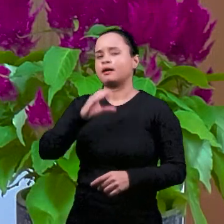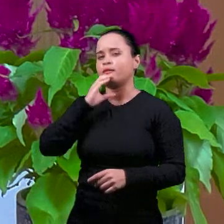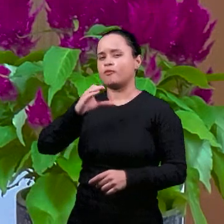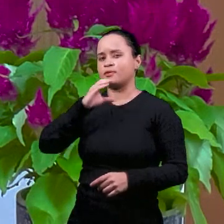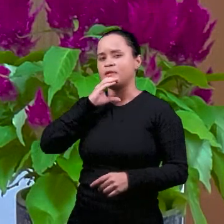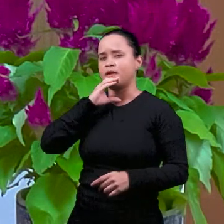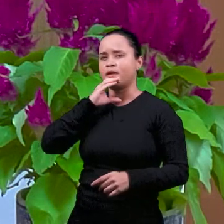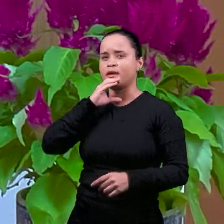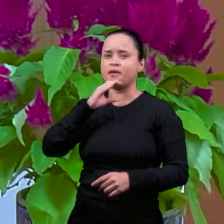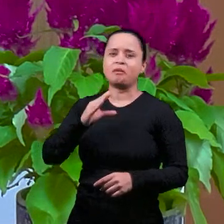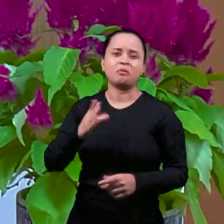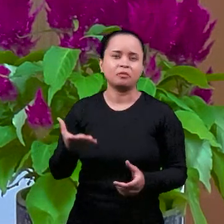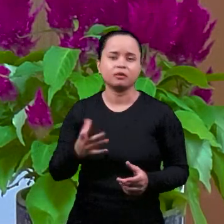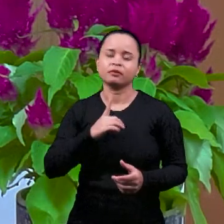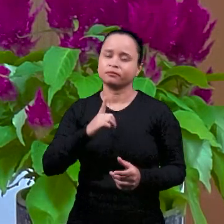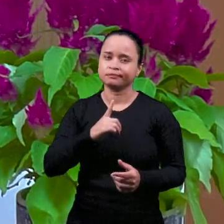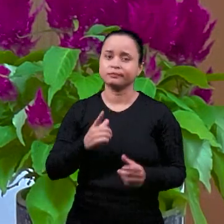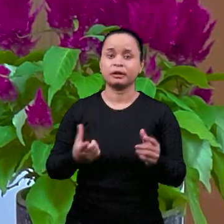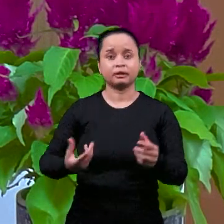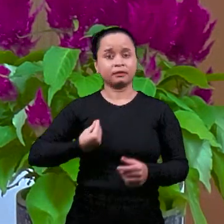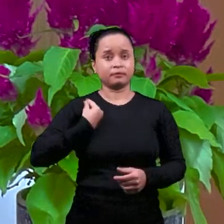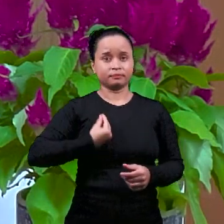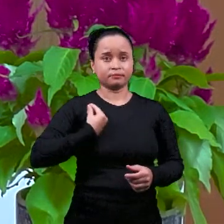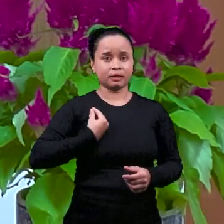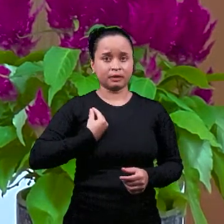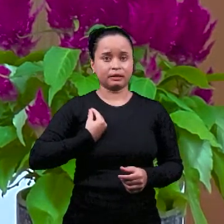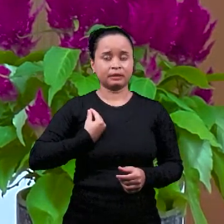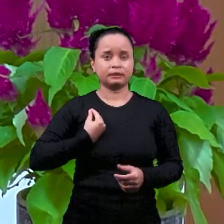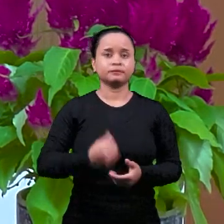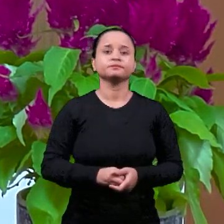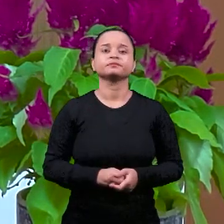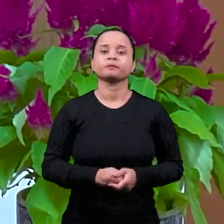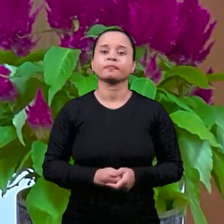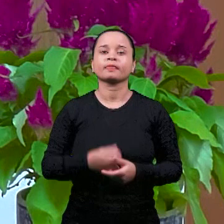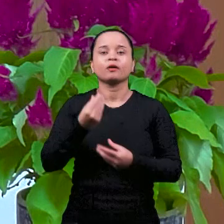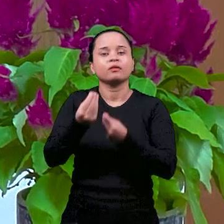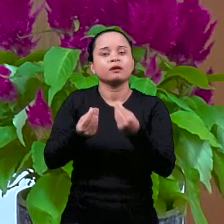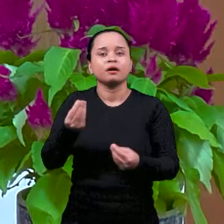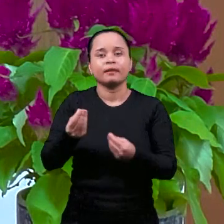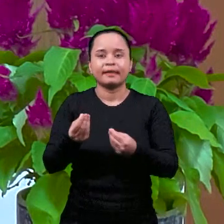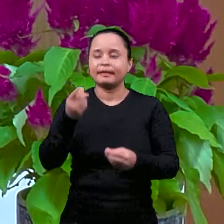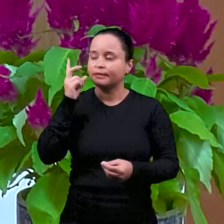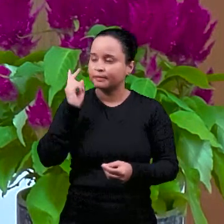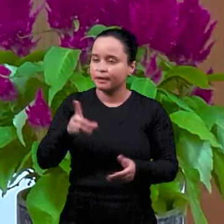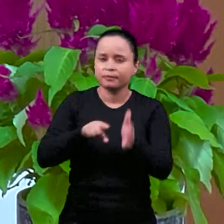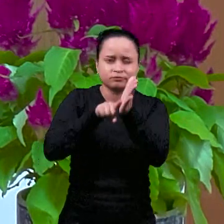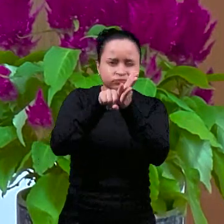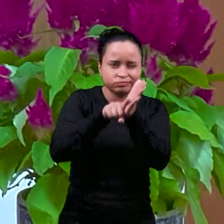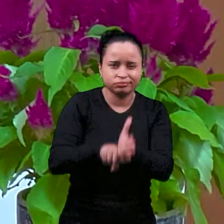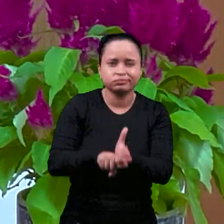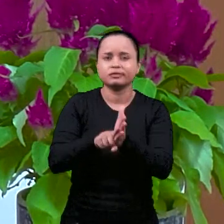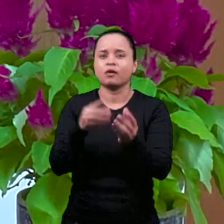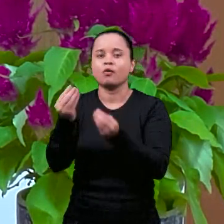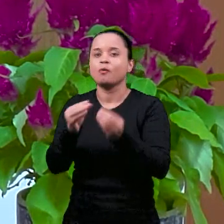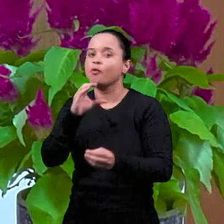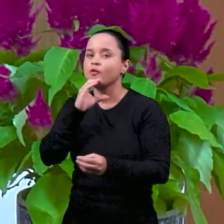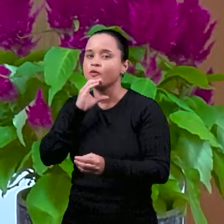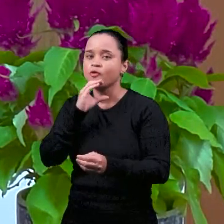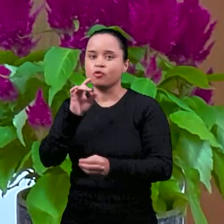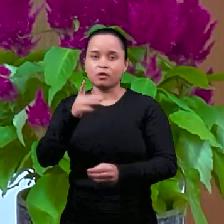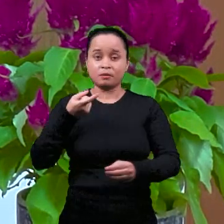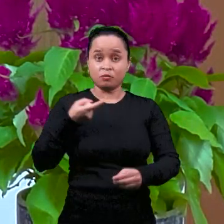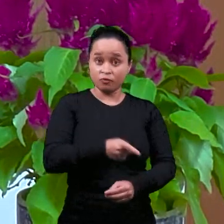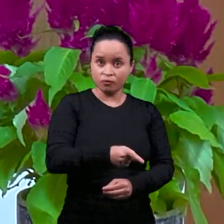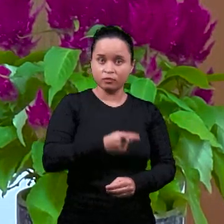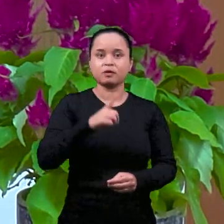познание, гностики, которые жили и гонялись за знаниями. Не только